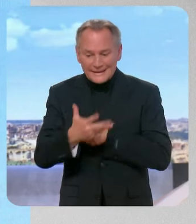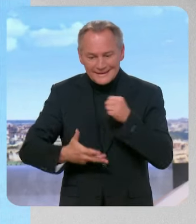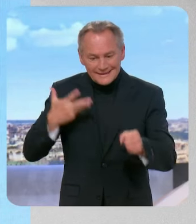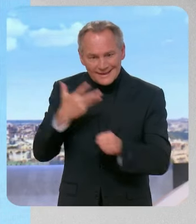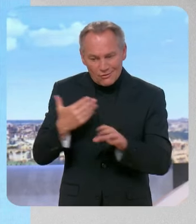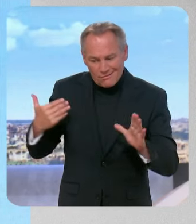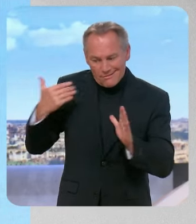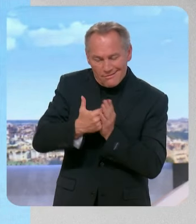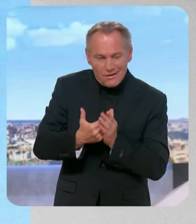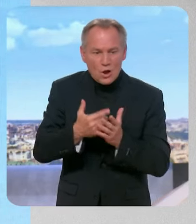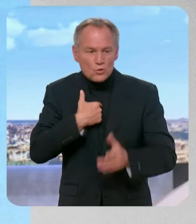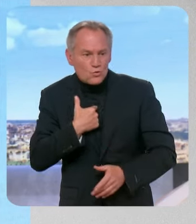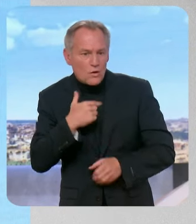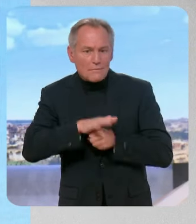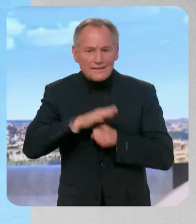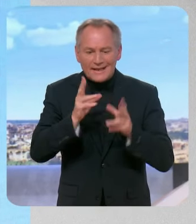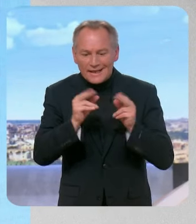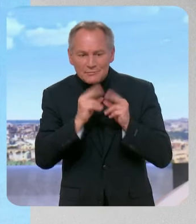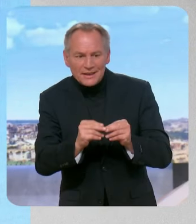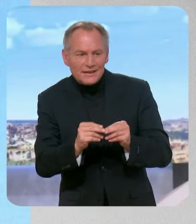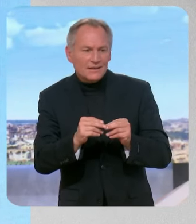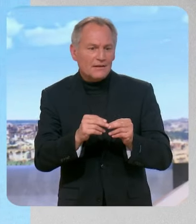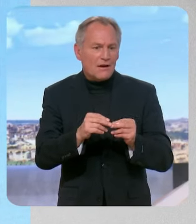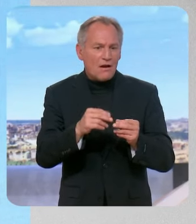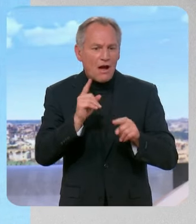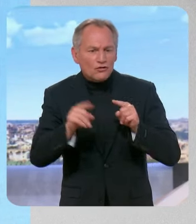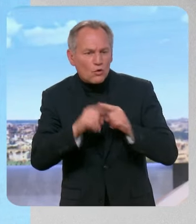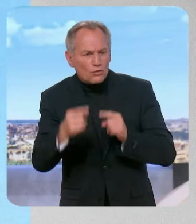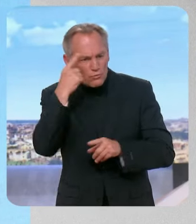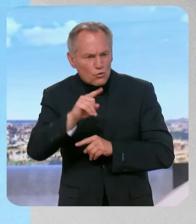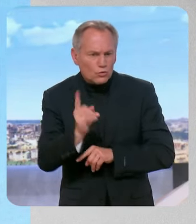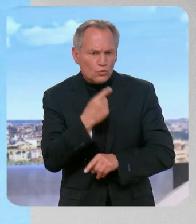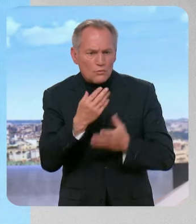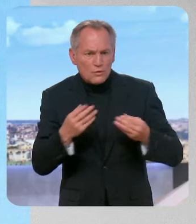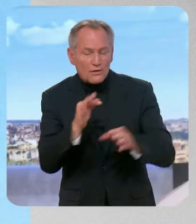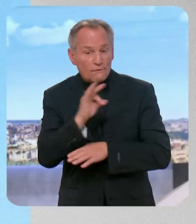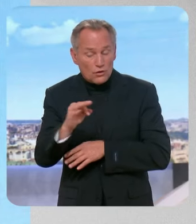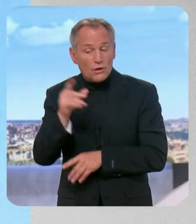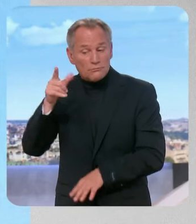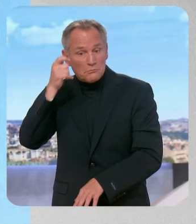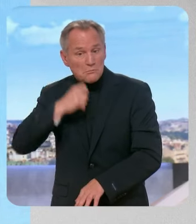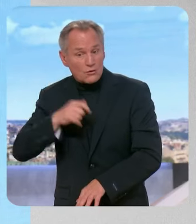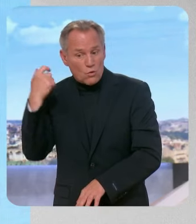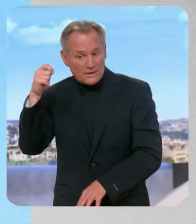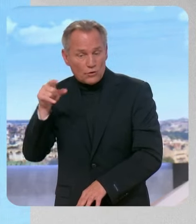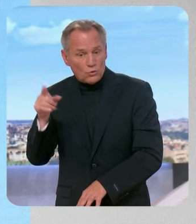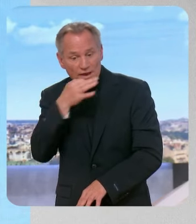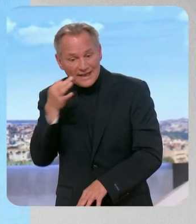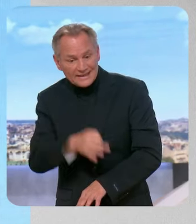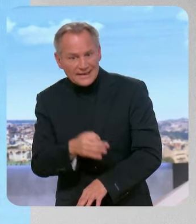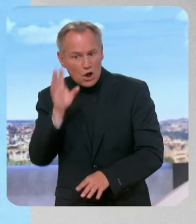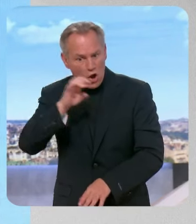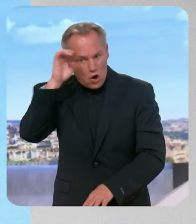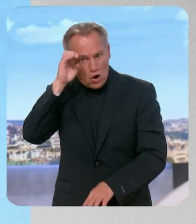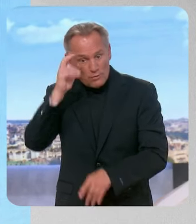pour les Français, à un moment où le président de la République l'a dit, l'Europe est en danger. Alors ça peut être considéré comme anxiogène,